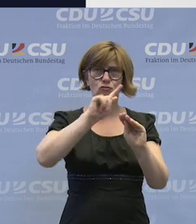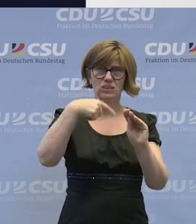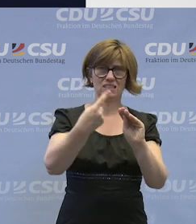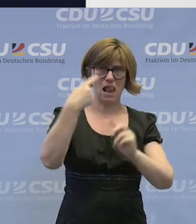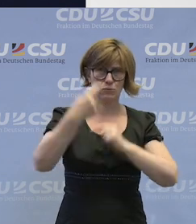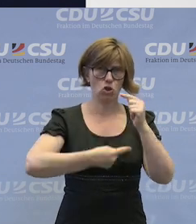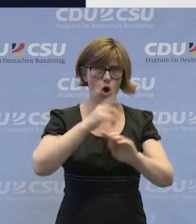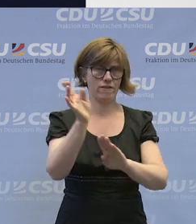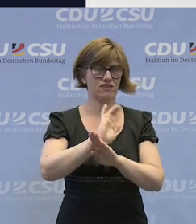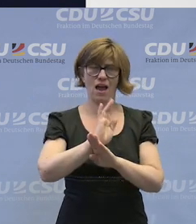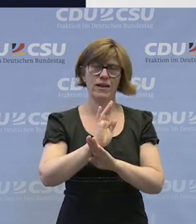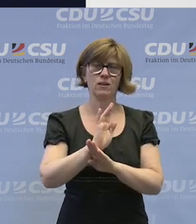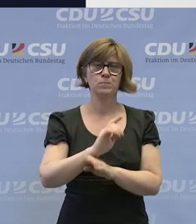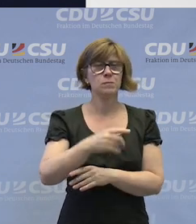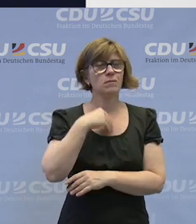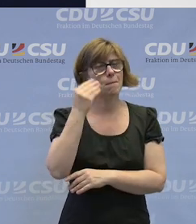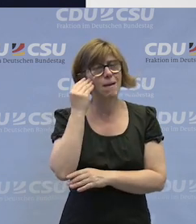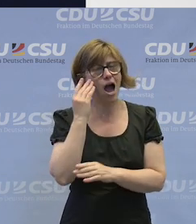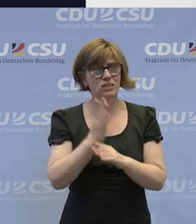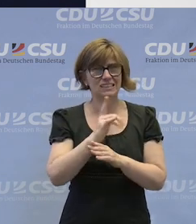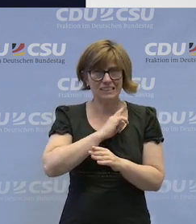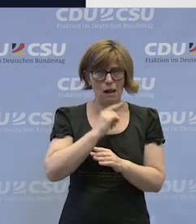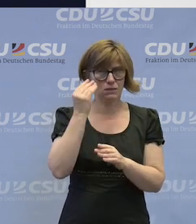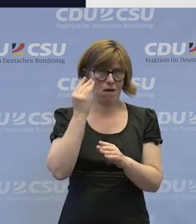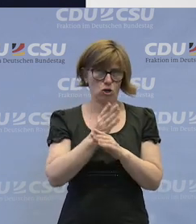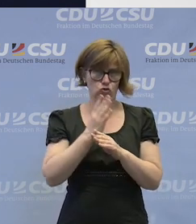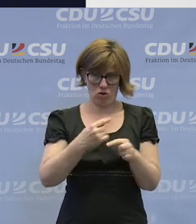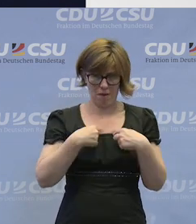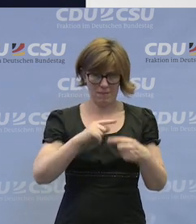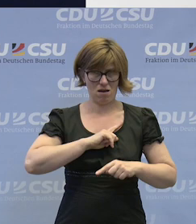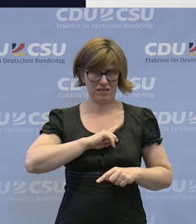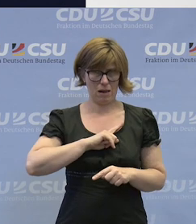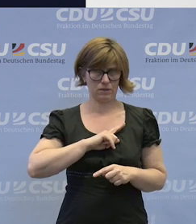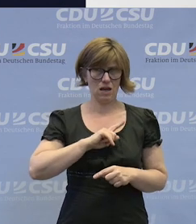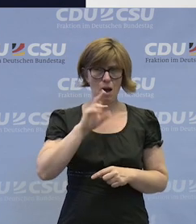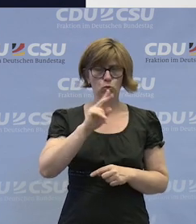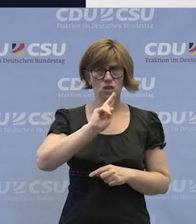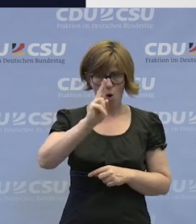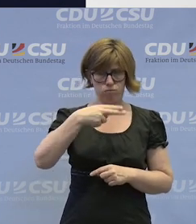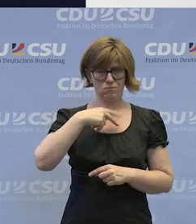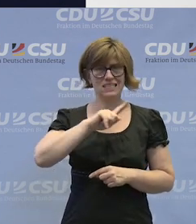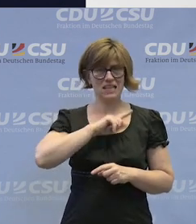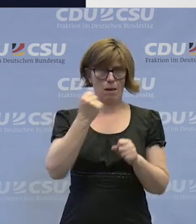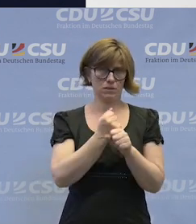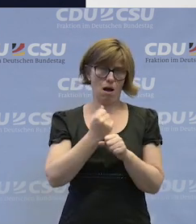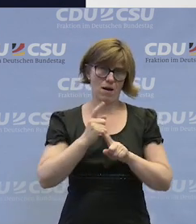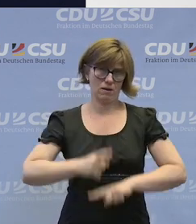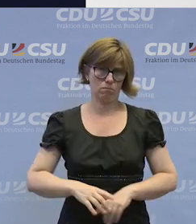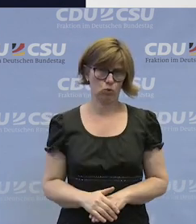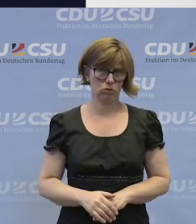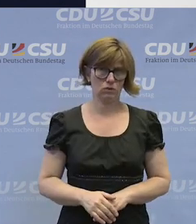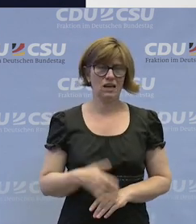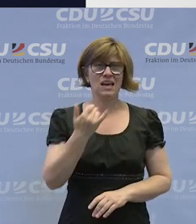erfüllt, sondern das merkt, ich merke das auch bei mir, man muss da auch an sich selbst arbeiten und das ist natürlich etwas,